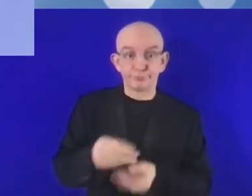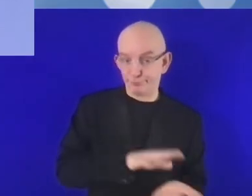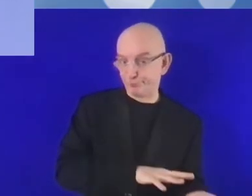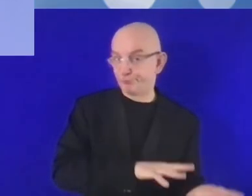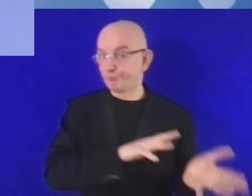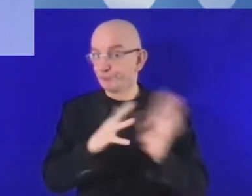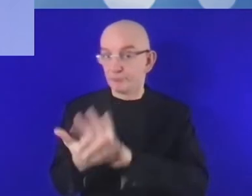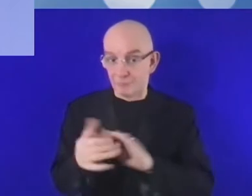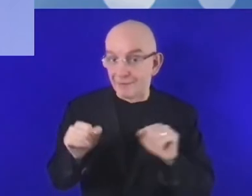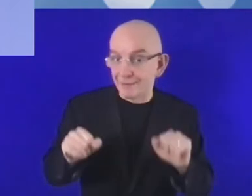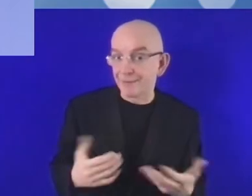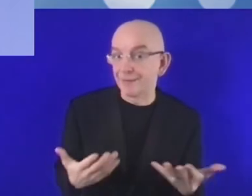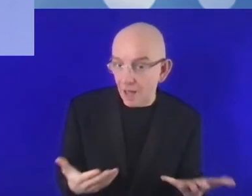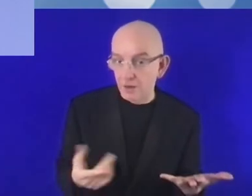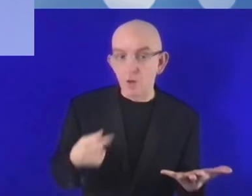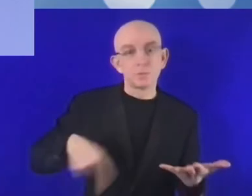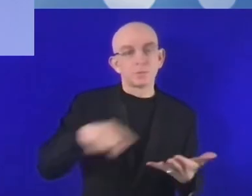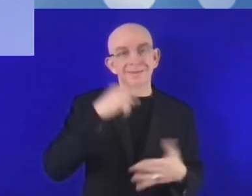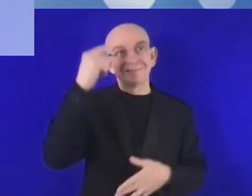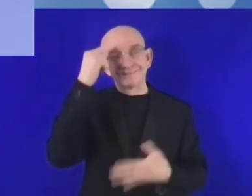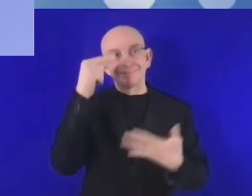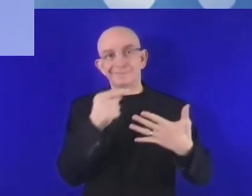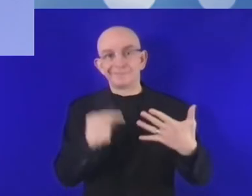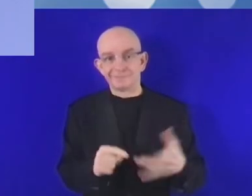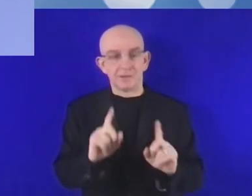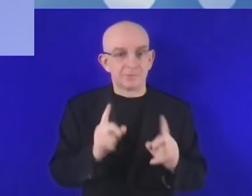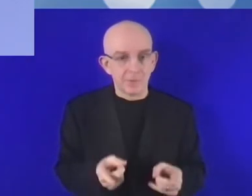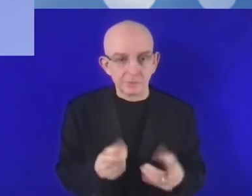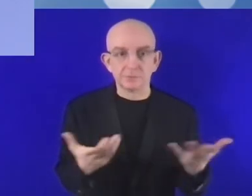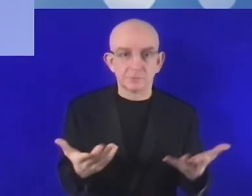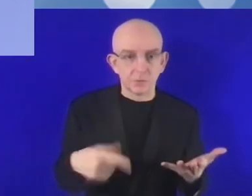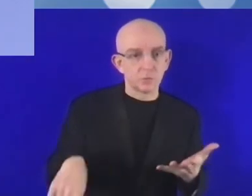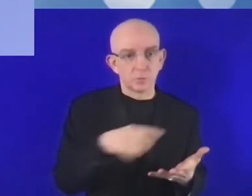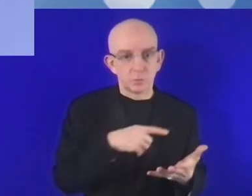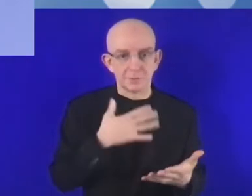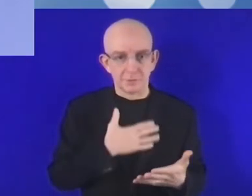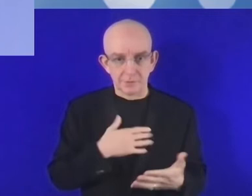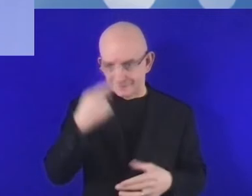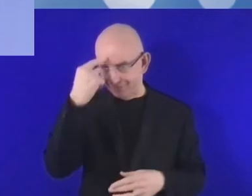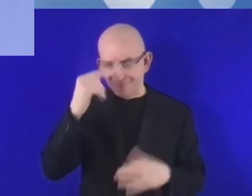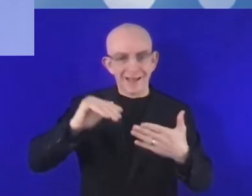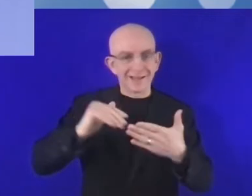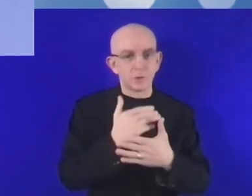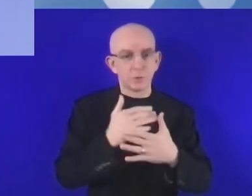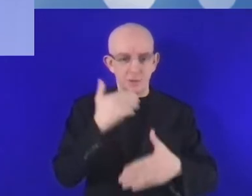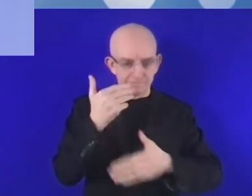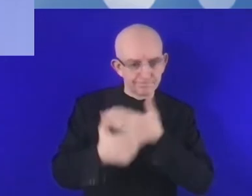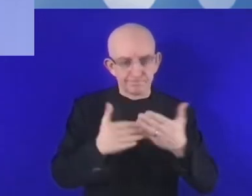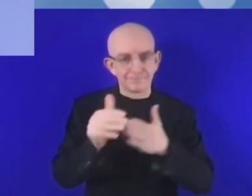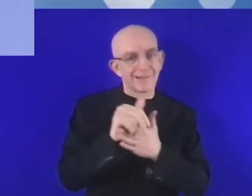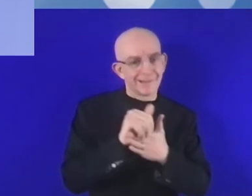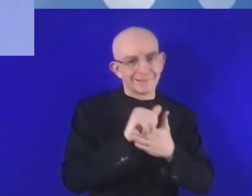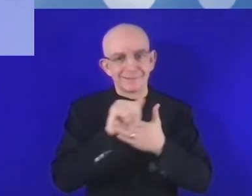prawnych, które wyregulowałyby transformację cyfrową. Kolejnym ważnym czynnikiem, o którym chciałabym